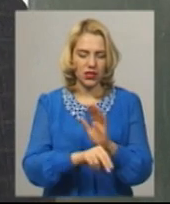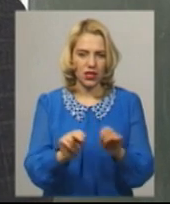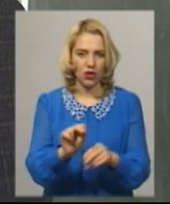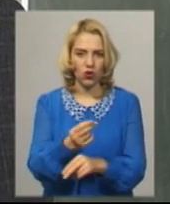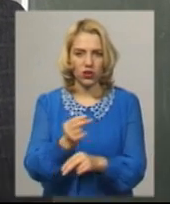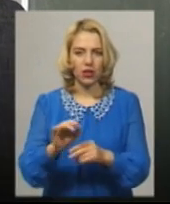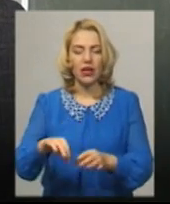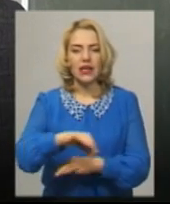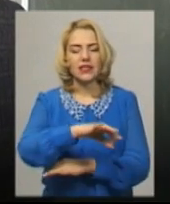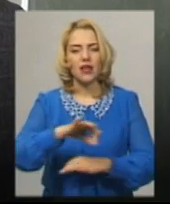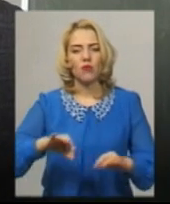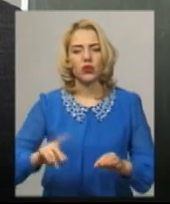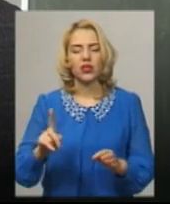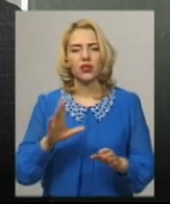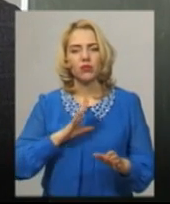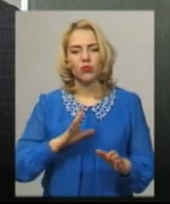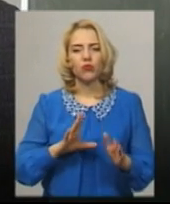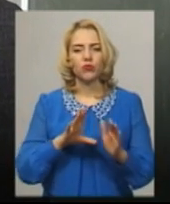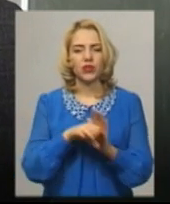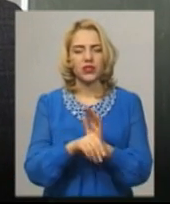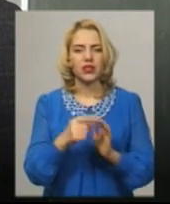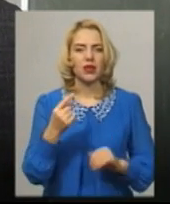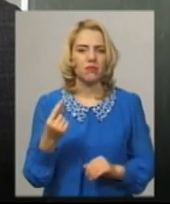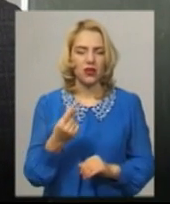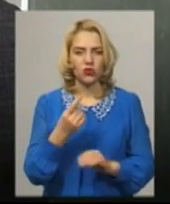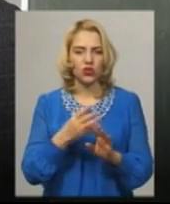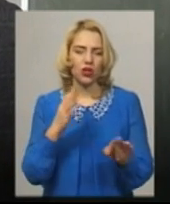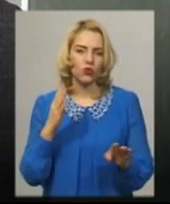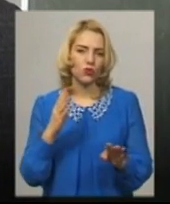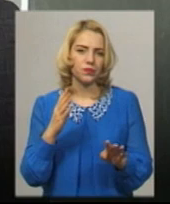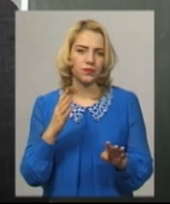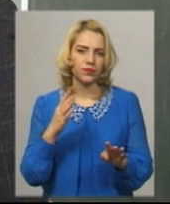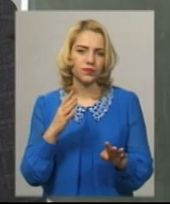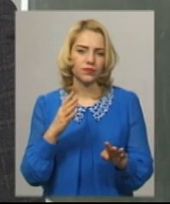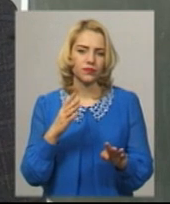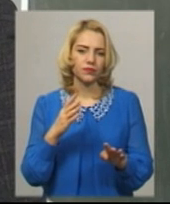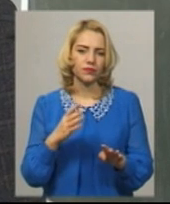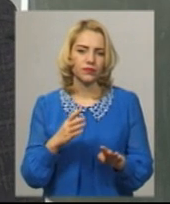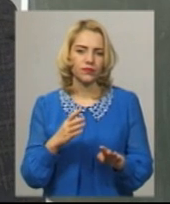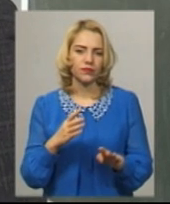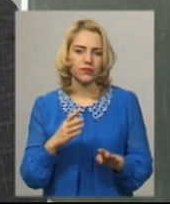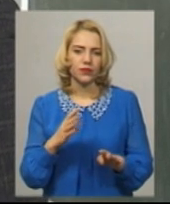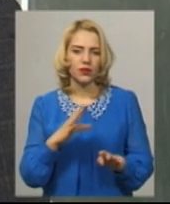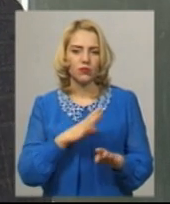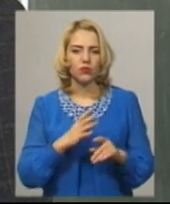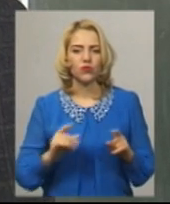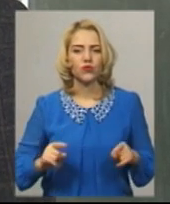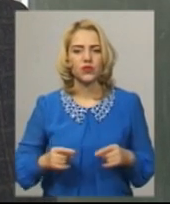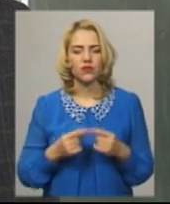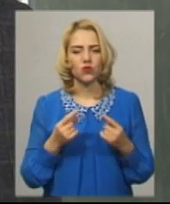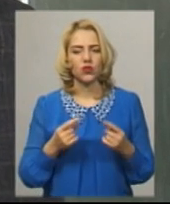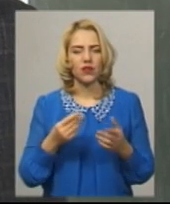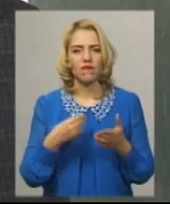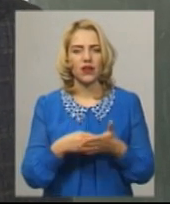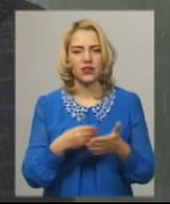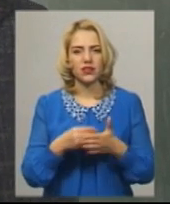За проєктом, який в першу чергу був створений,